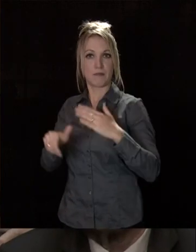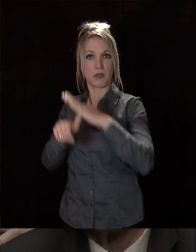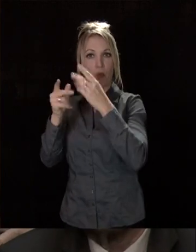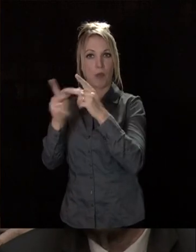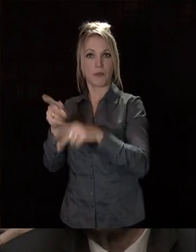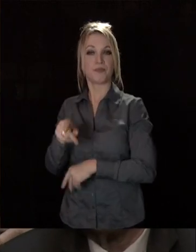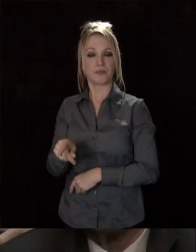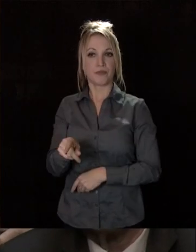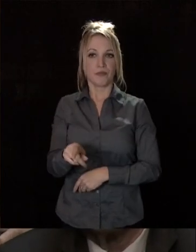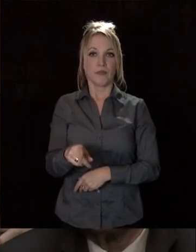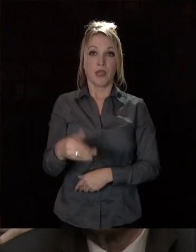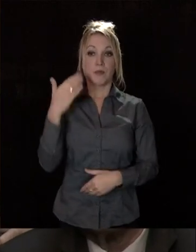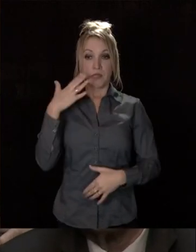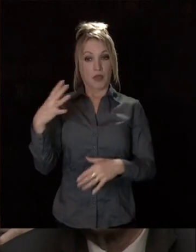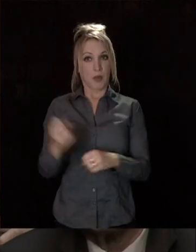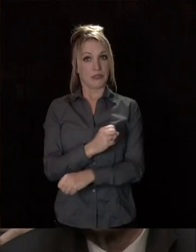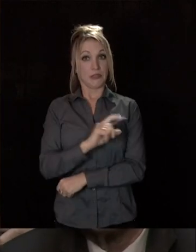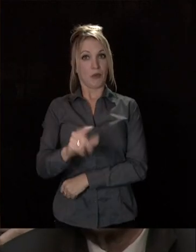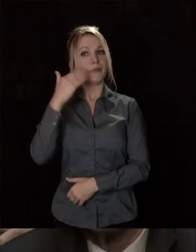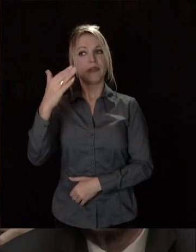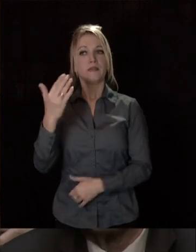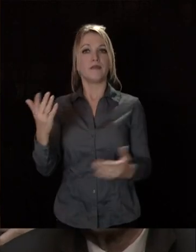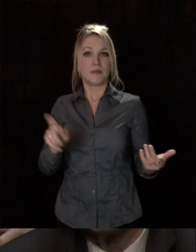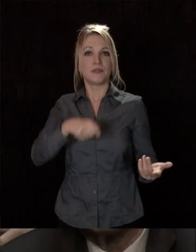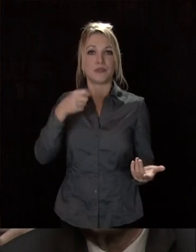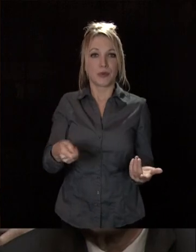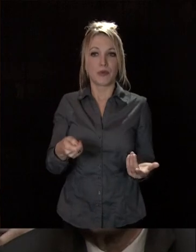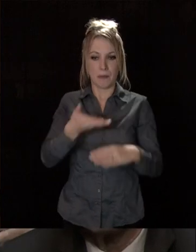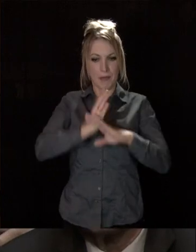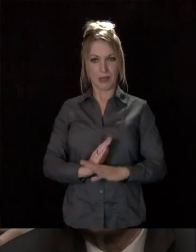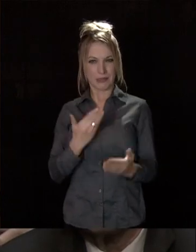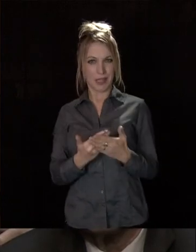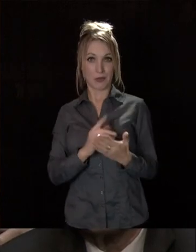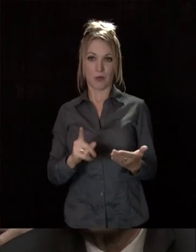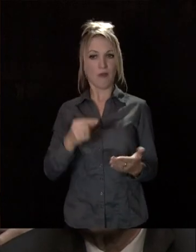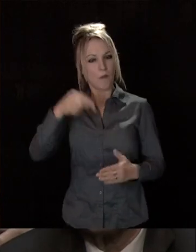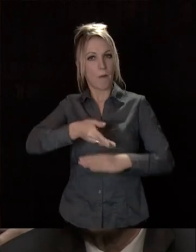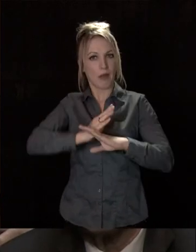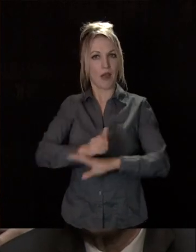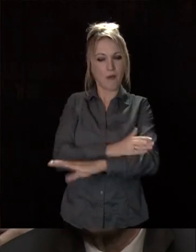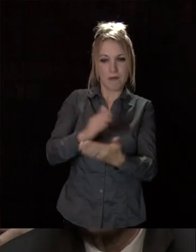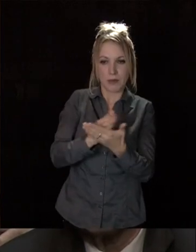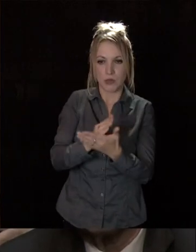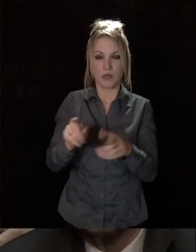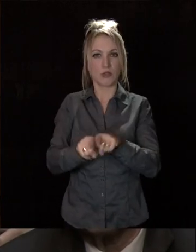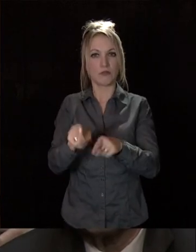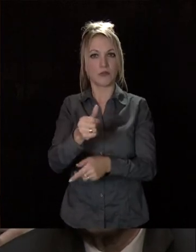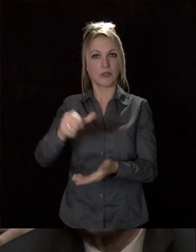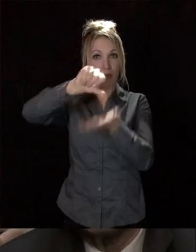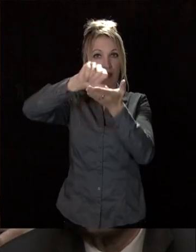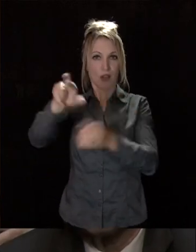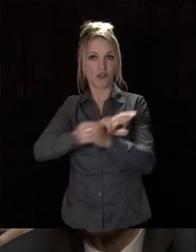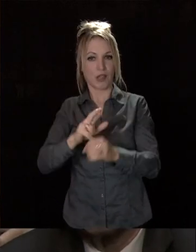sachez que nous ne l'aurions pas obtenue si nous n'avions pas été prêts à cela, si nous n'avions pas été une capitale régionale,